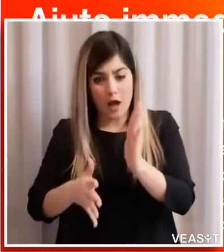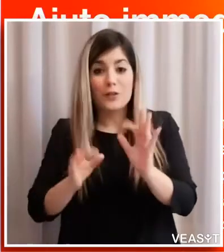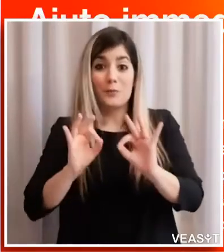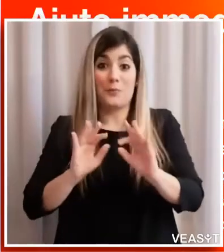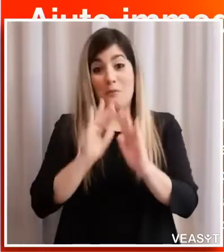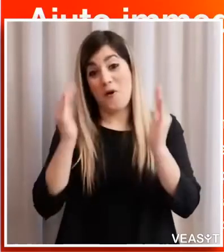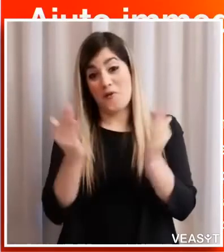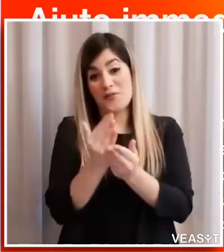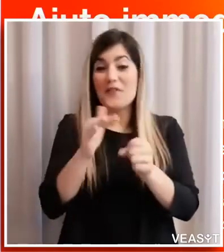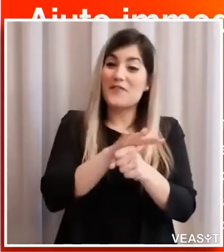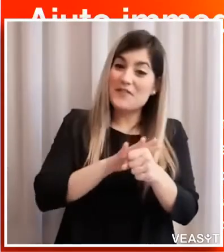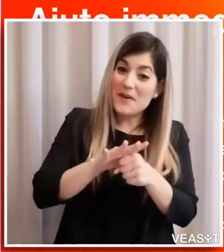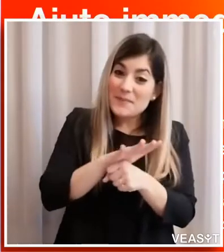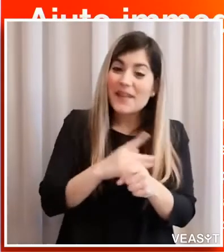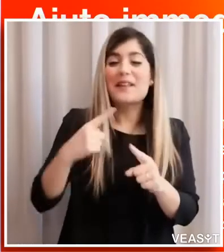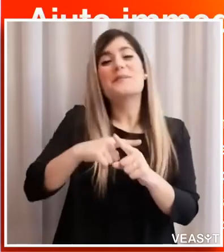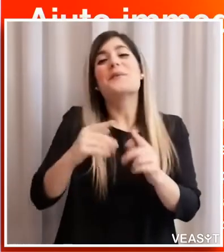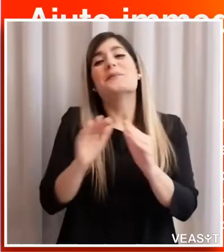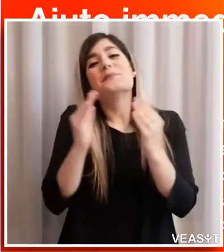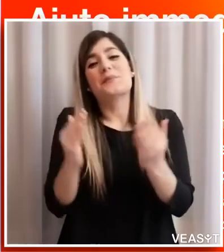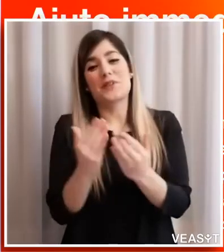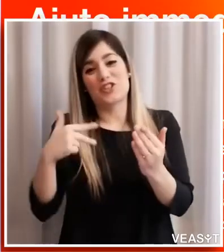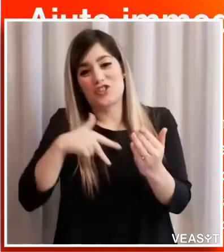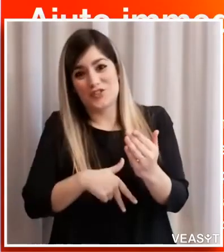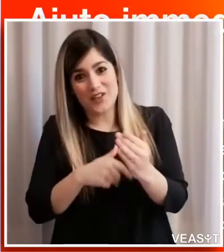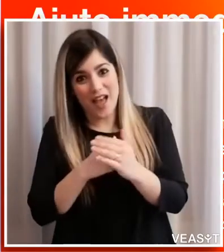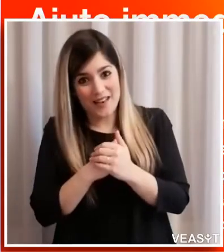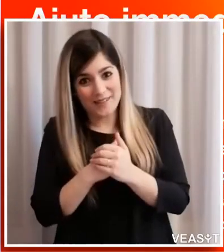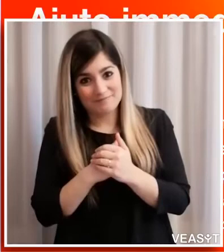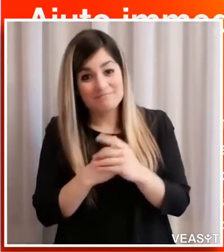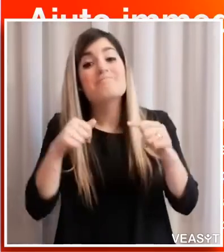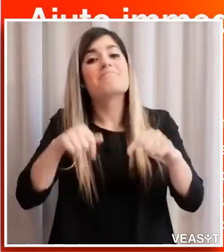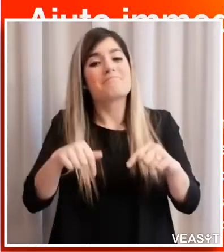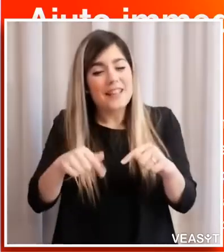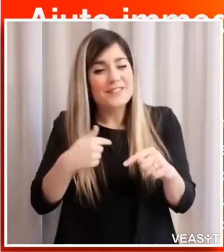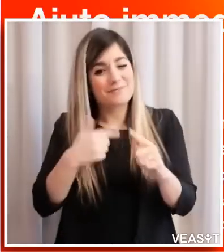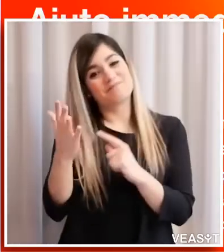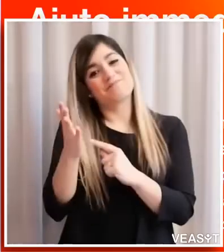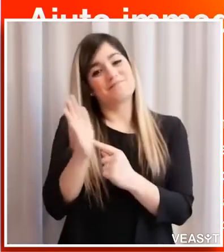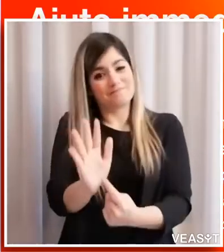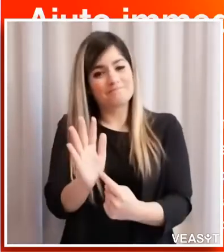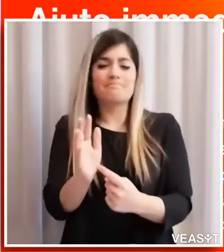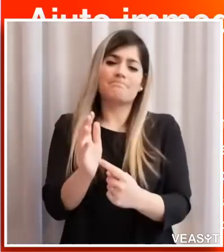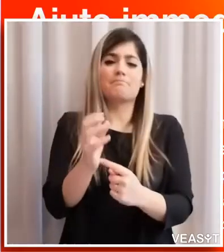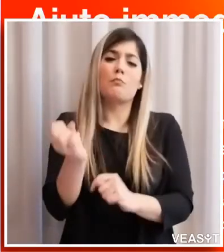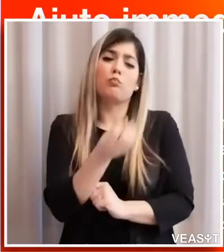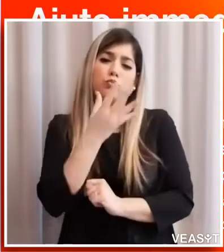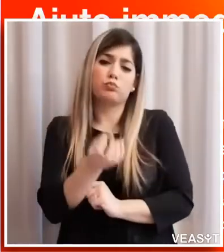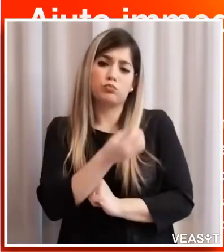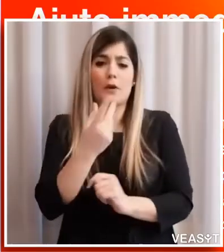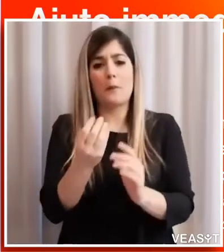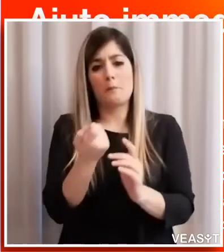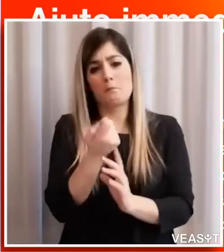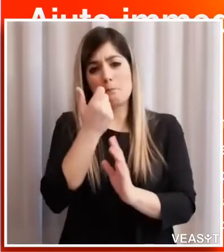soprattutto anche per il mondo del sociale e adesso presento due o tre slide su queste